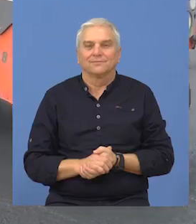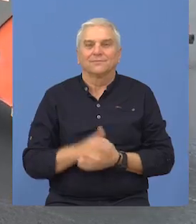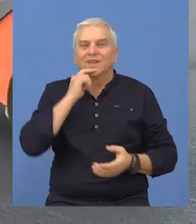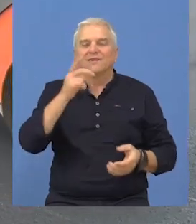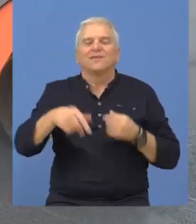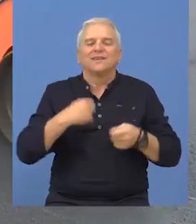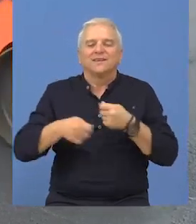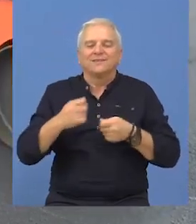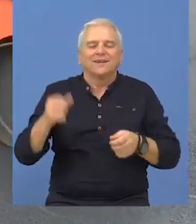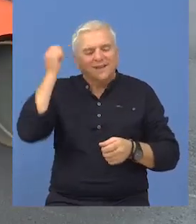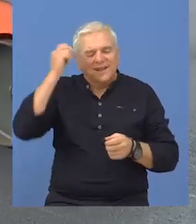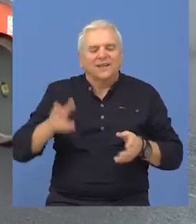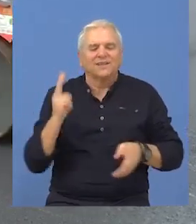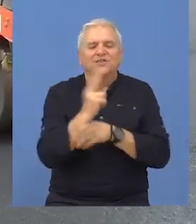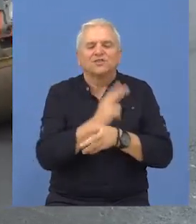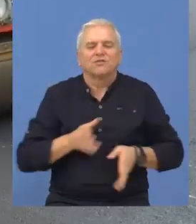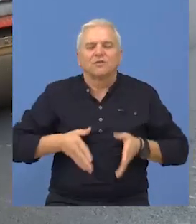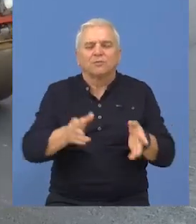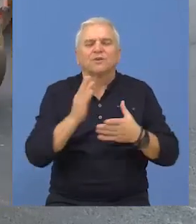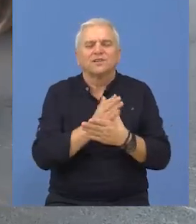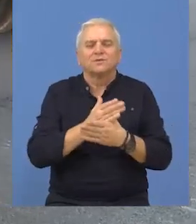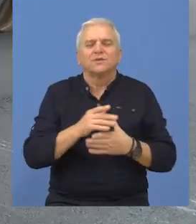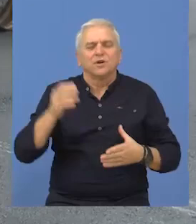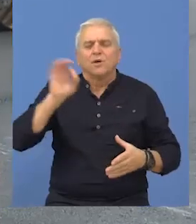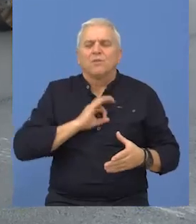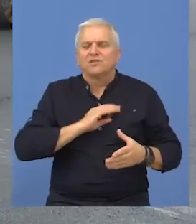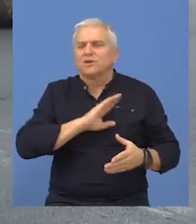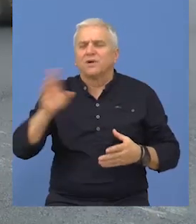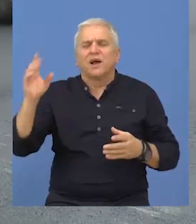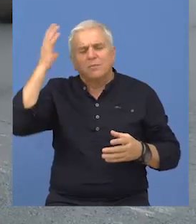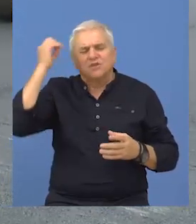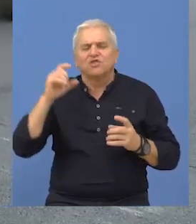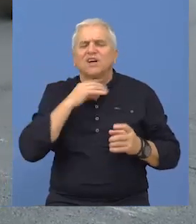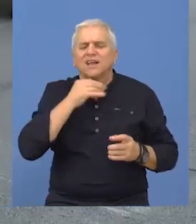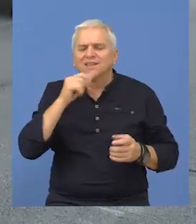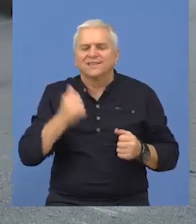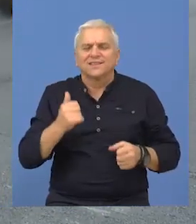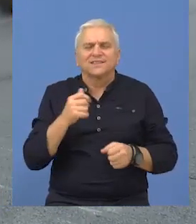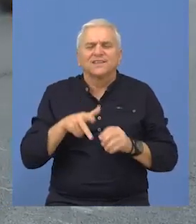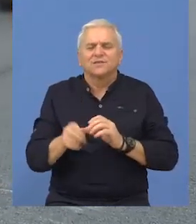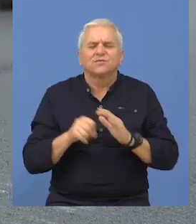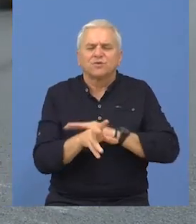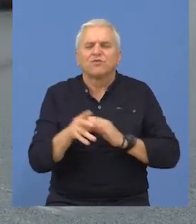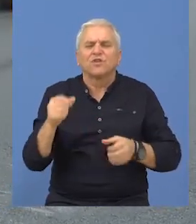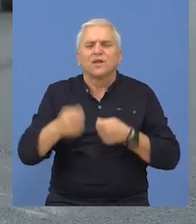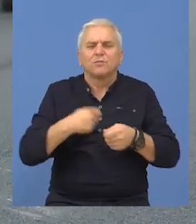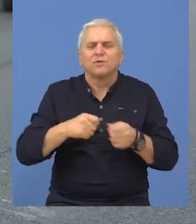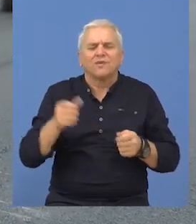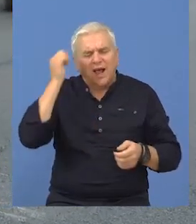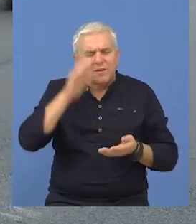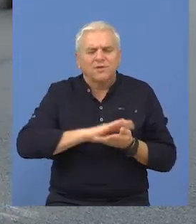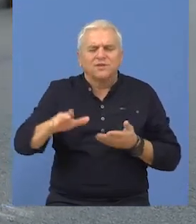U toku je rehabilitacija državnog puta između Bečeja i Bačkog radišta gde se trenutno izvode radovi na